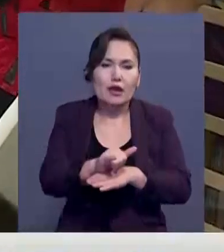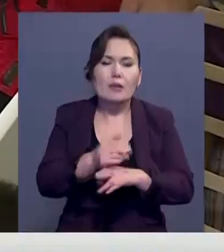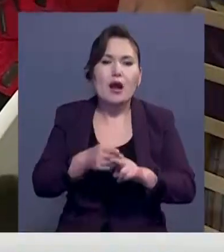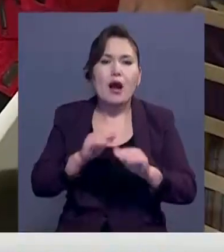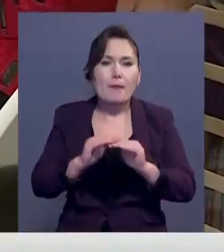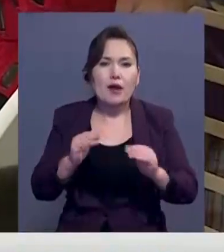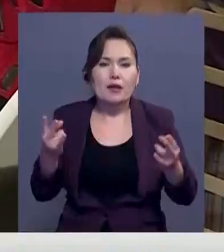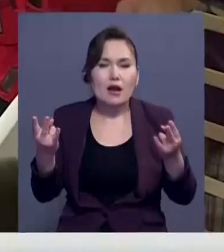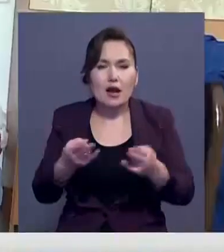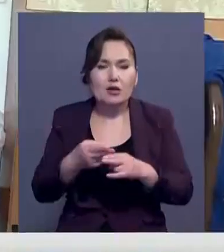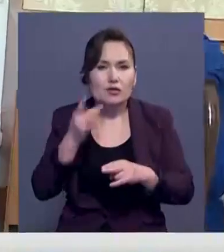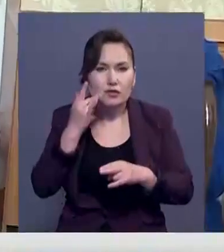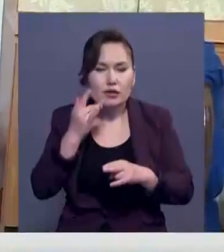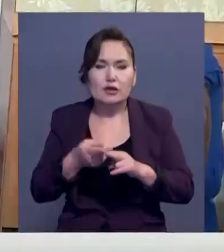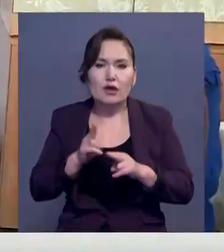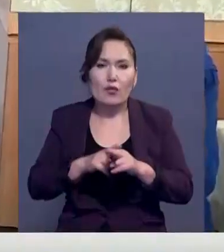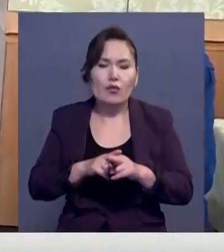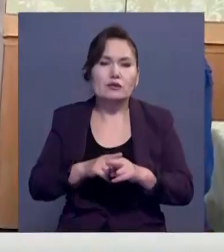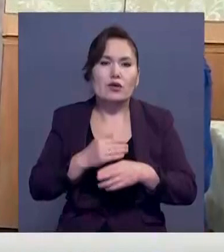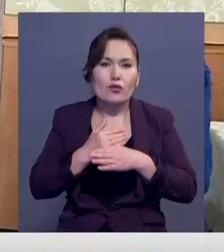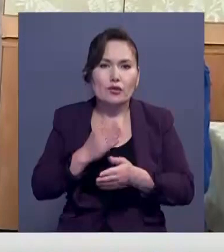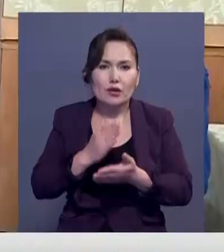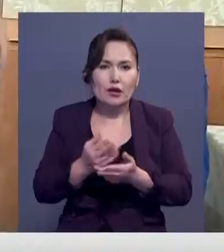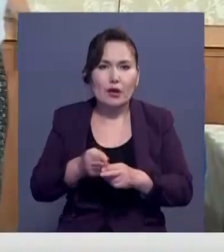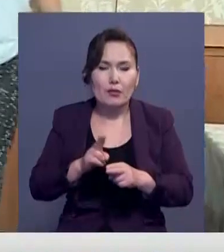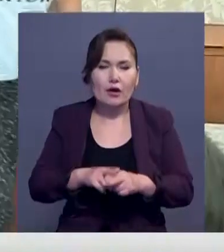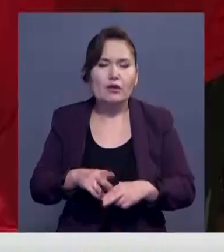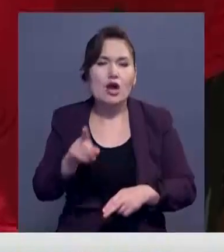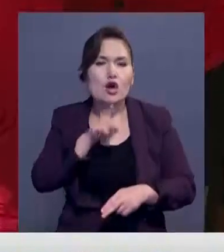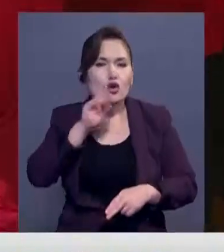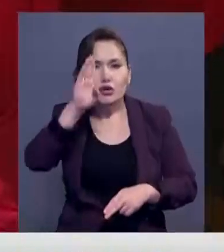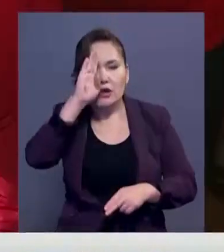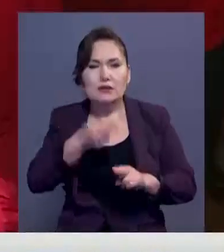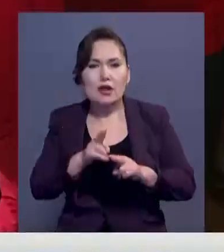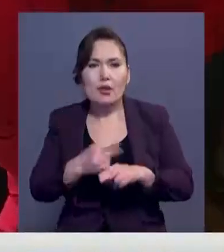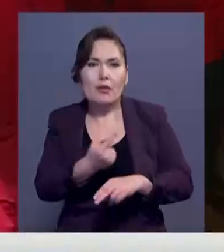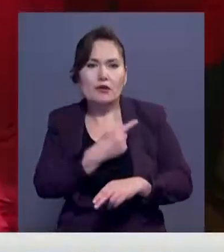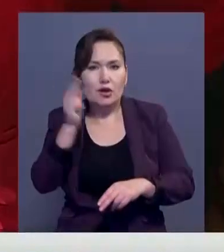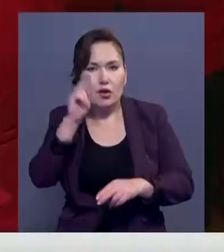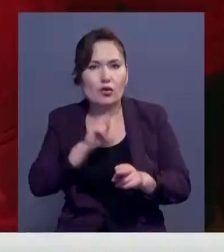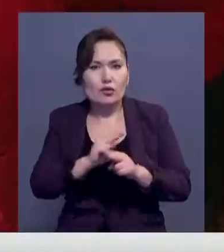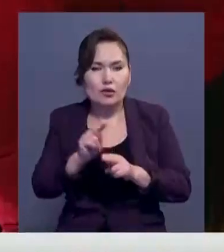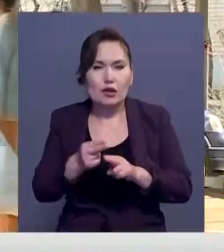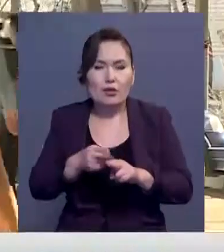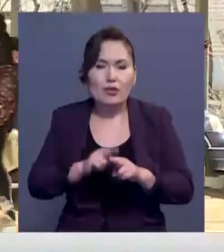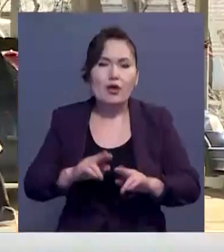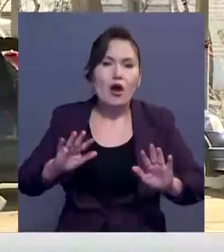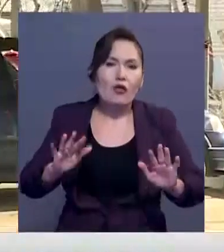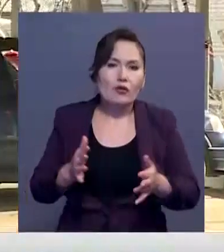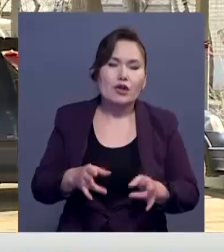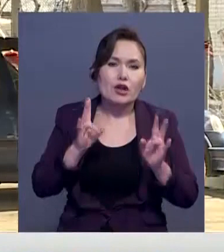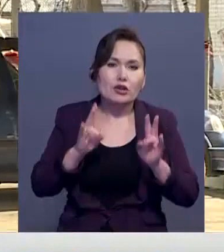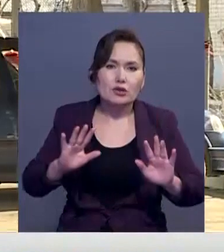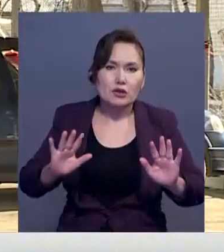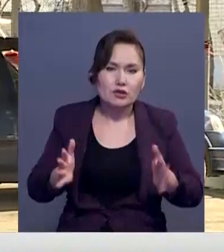алғашқы медициналық көмек көрсету дәрістеріне бар ұжыр. Бұл тренингті жасылан кез келген адамға қажеттеп есептейт себегі. Төтенше жағдайға тап